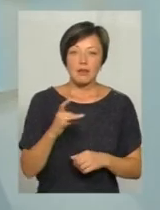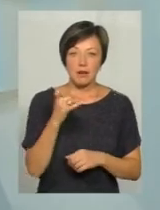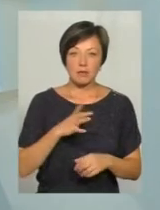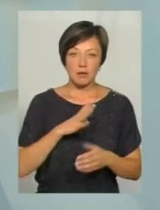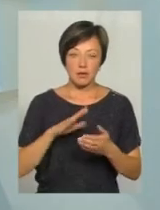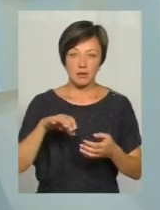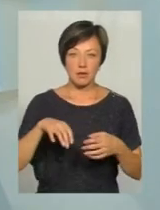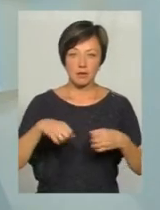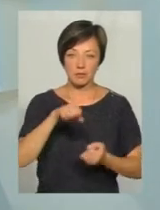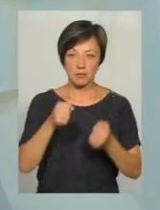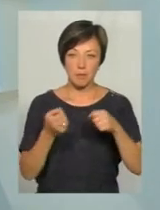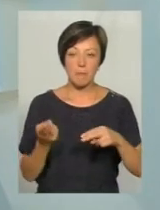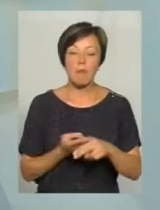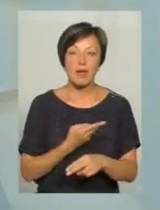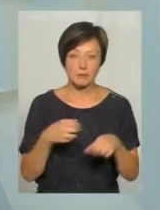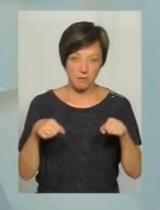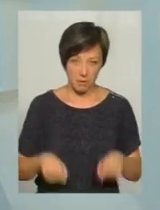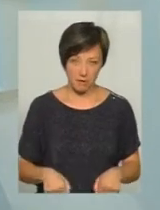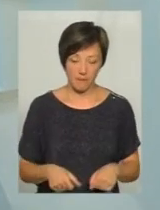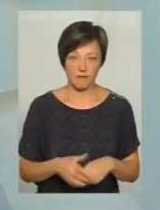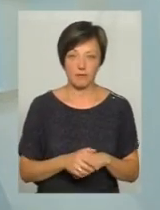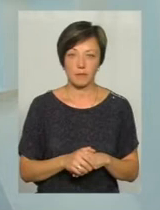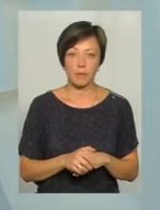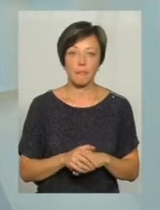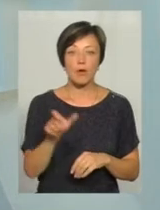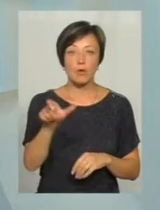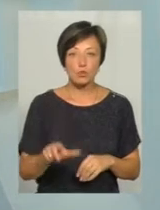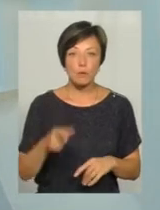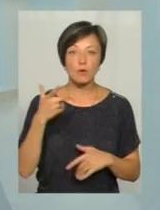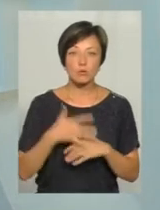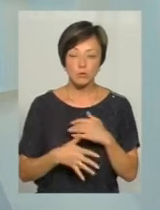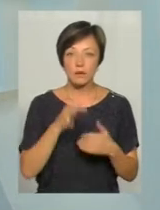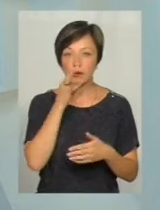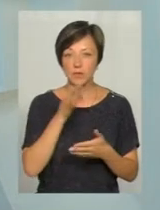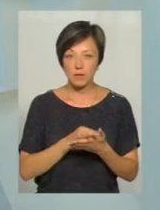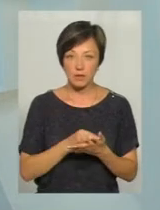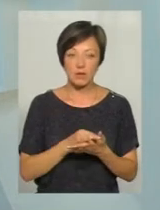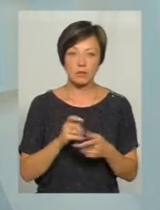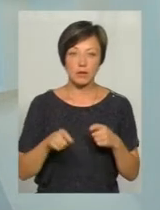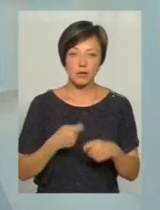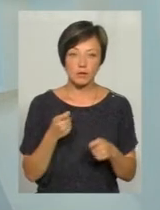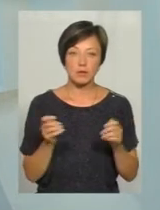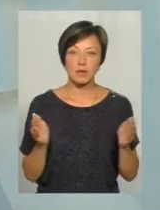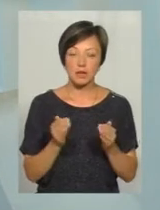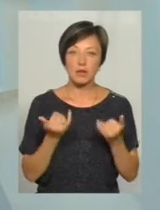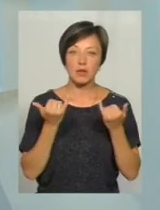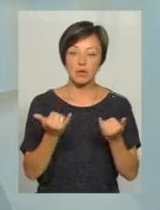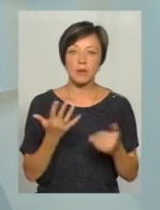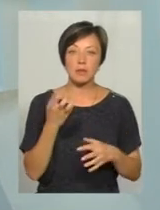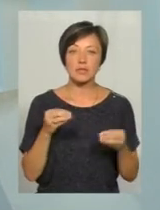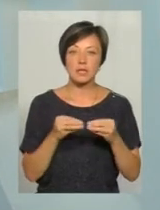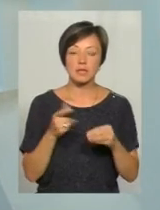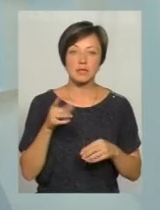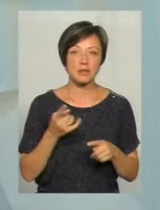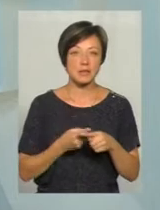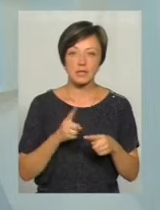транспортним засобом, будучи позбавлених права керувати. Тобто особа, розуміє, що відповідання за неправопорушення досить маленьке, для нього 510 гривень